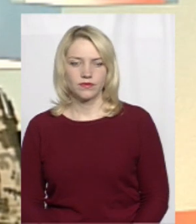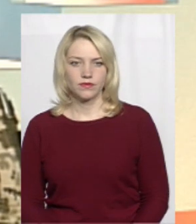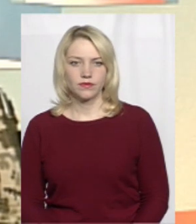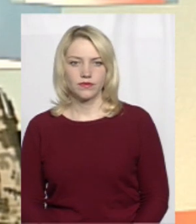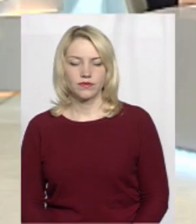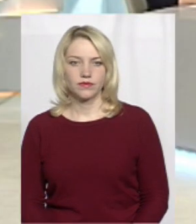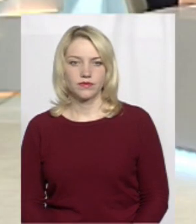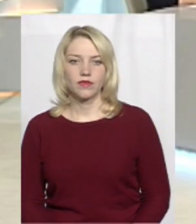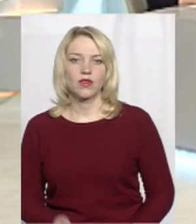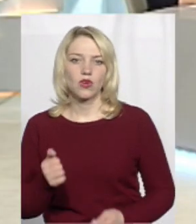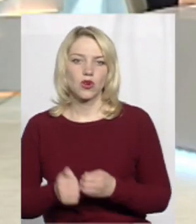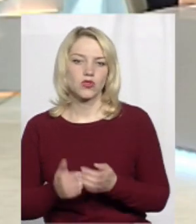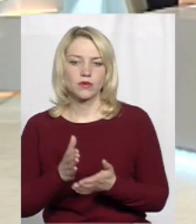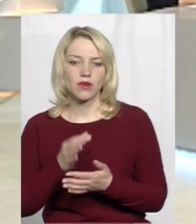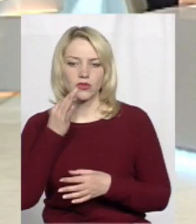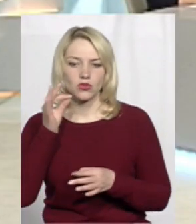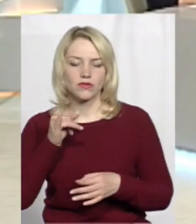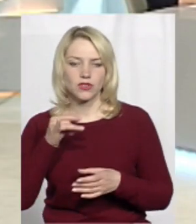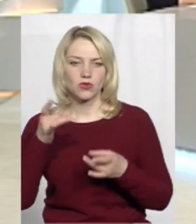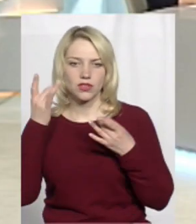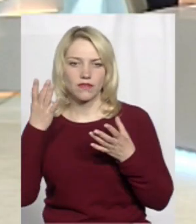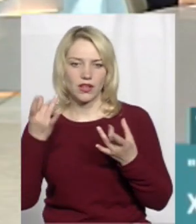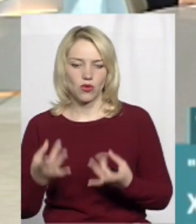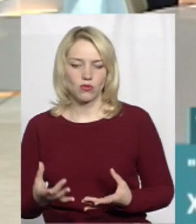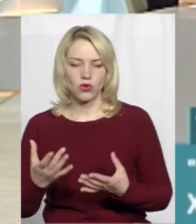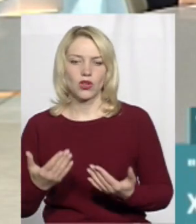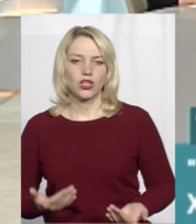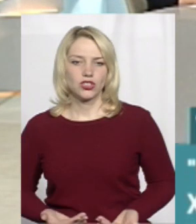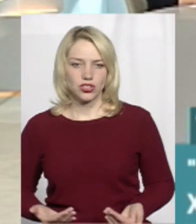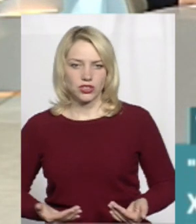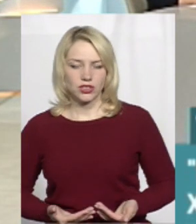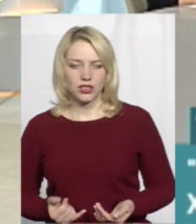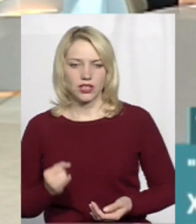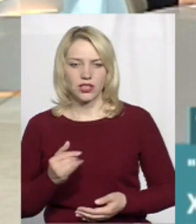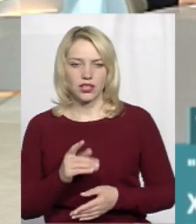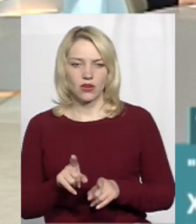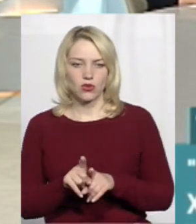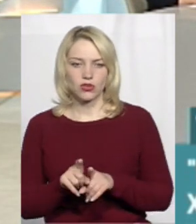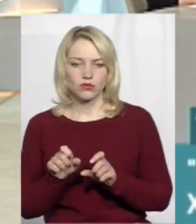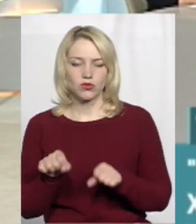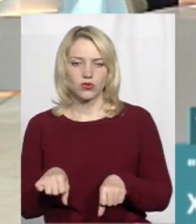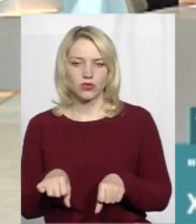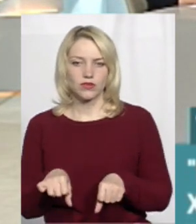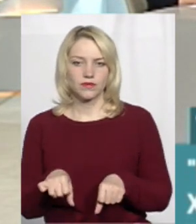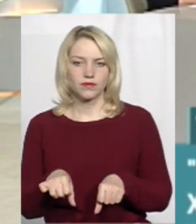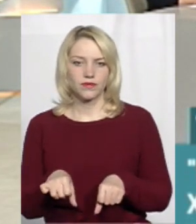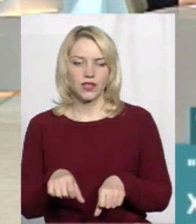Кожен має досвід в цивільному житті і вони також можуть